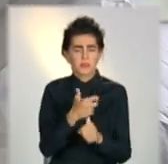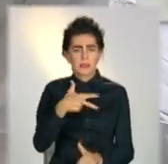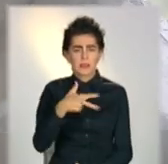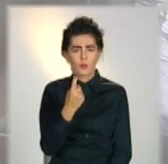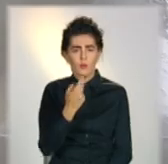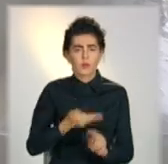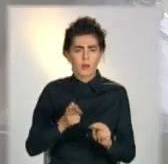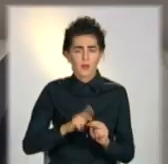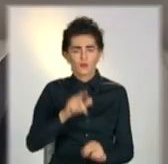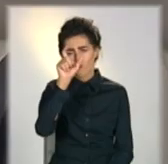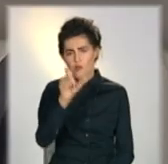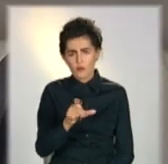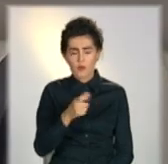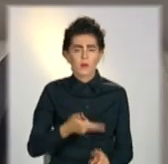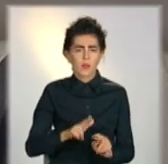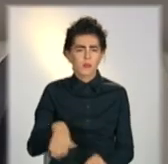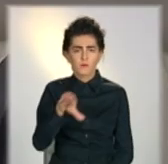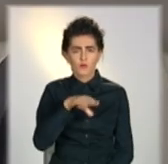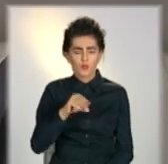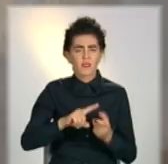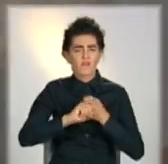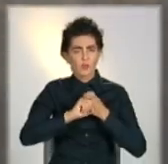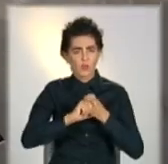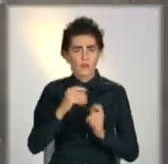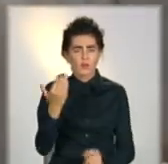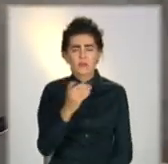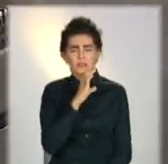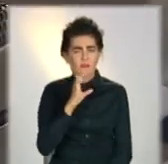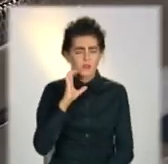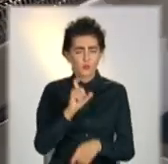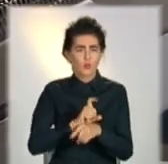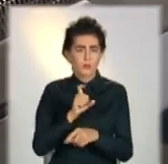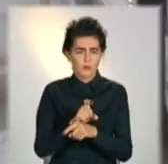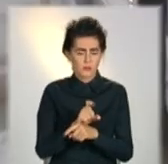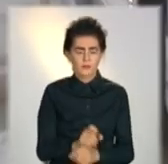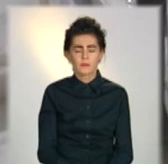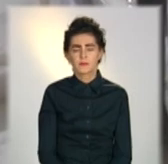-ї особи, майже половина інфікованих – із сєвєродонецька.